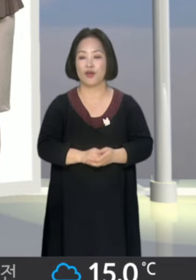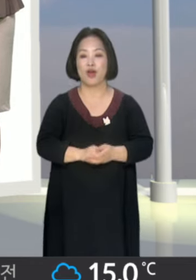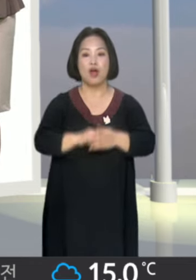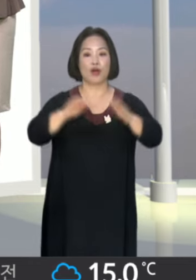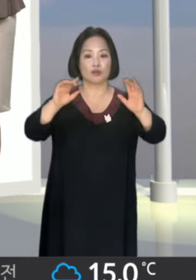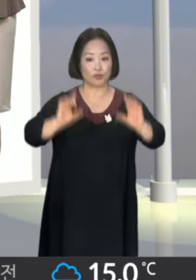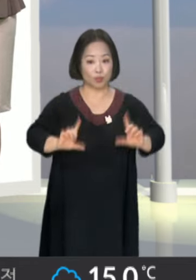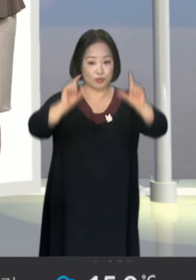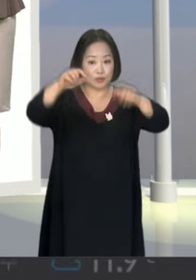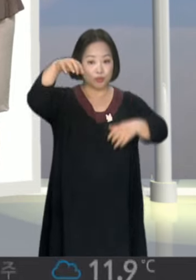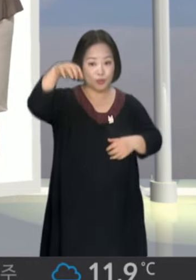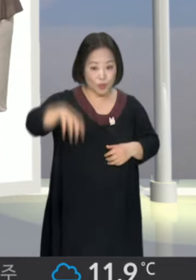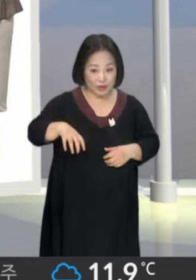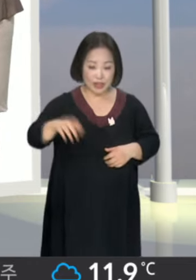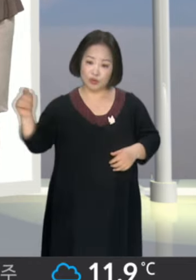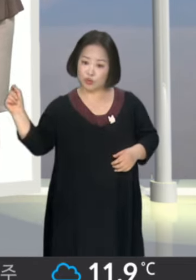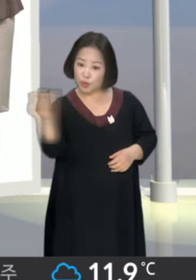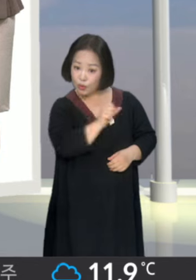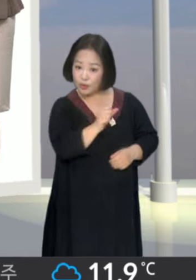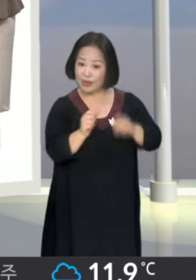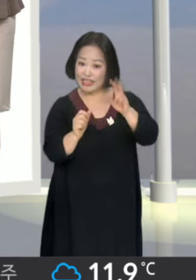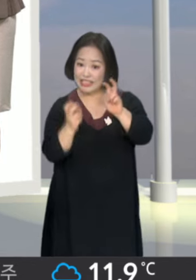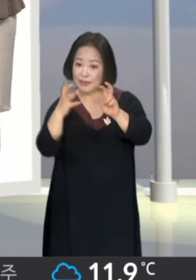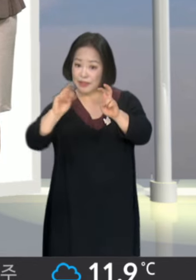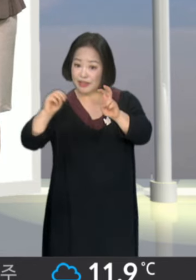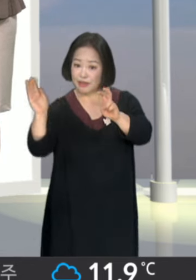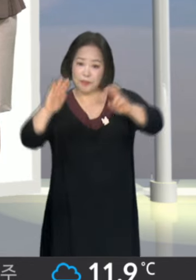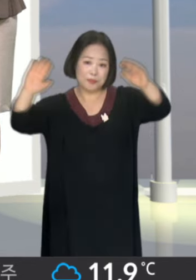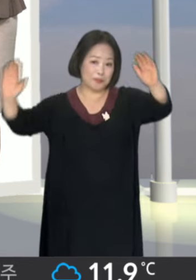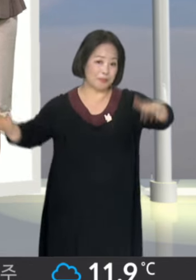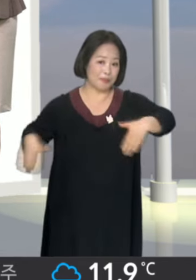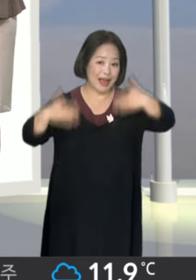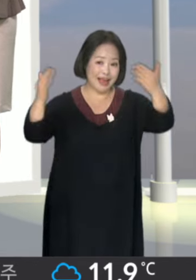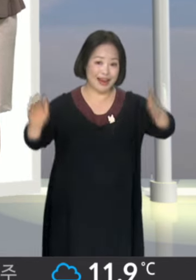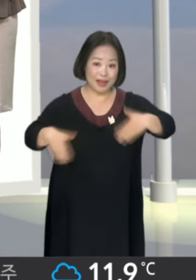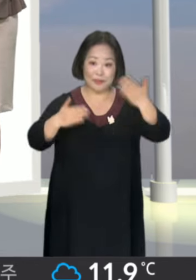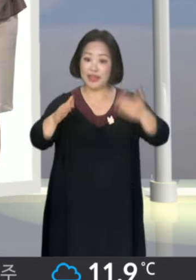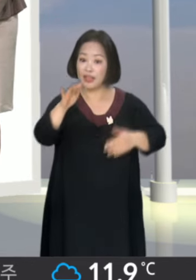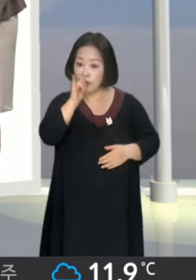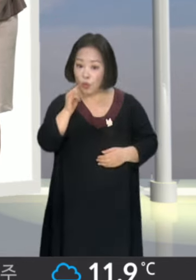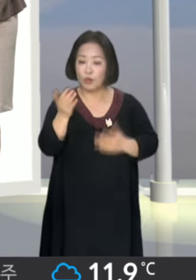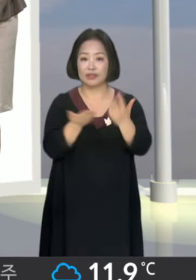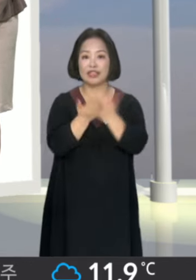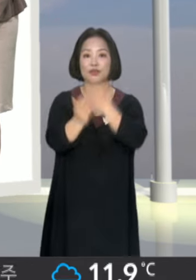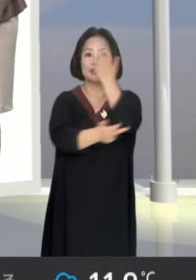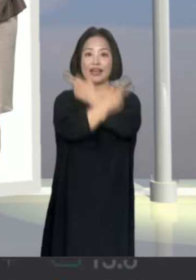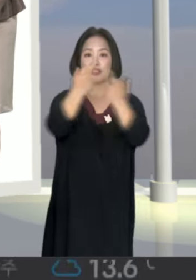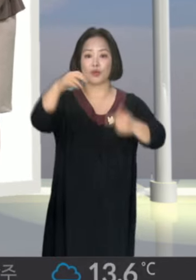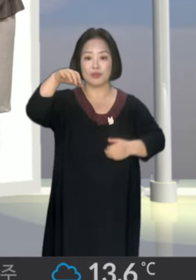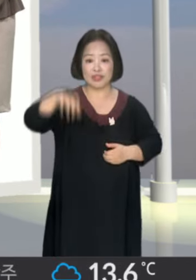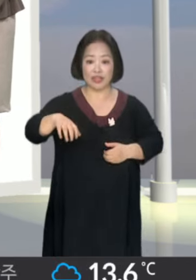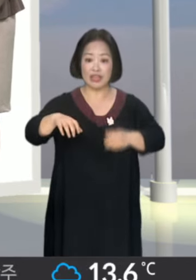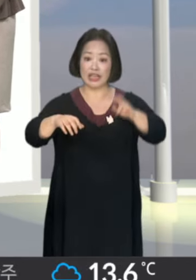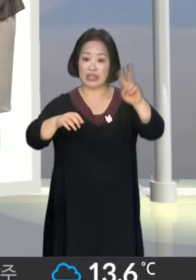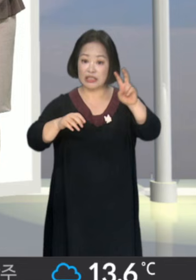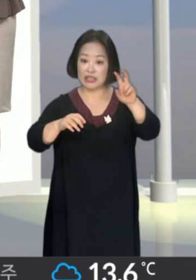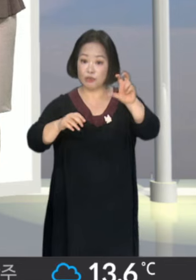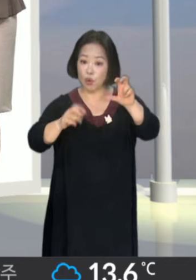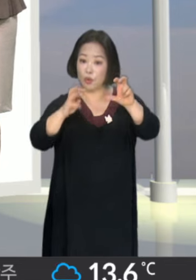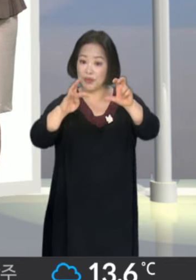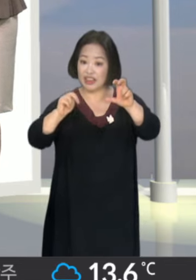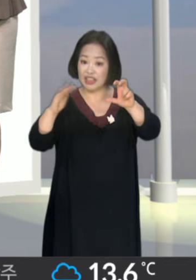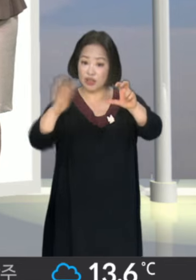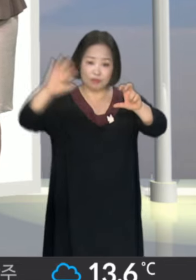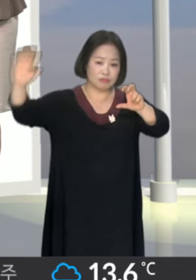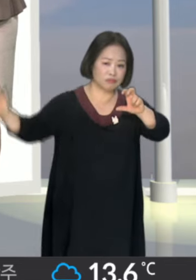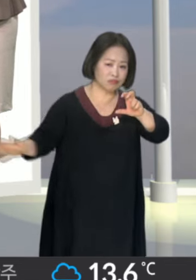동쪽 지방 곳곳에 초속 20m 안팎의 강풍이 예상되고요. 제주 산지는 초속 25m 안팎의